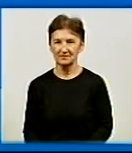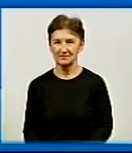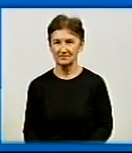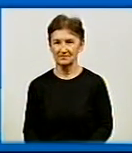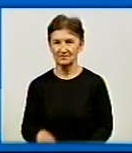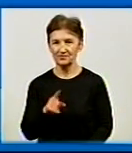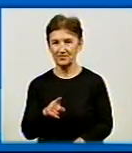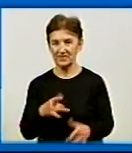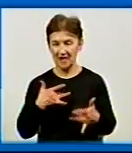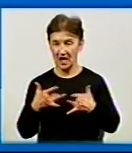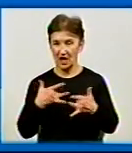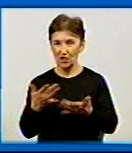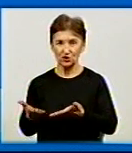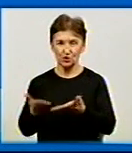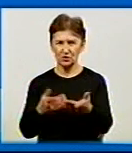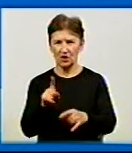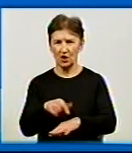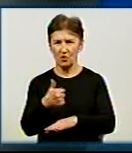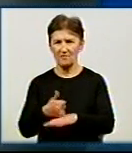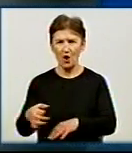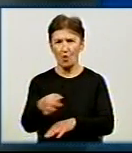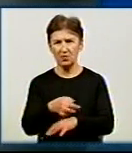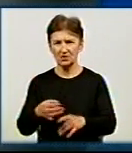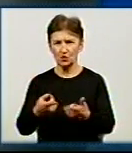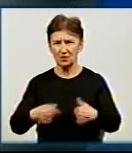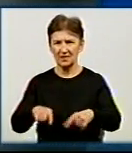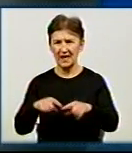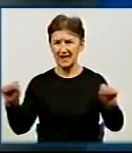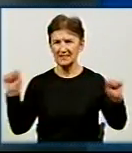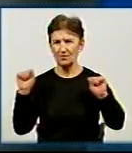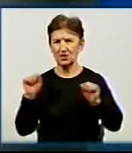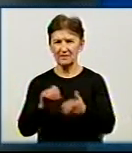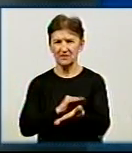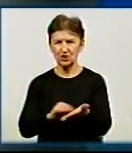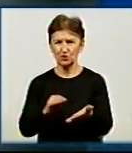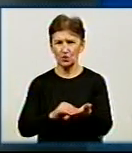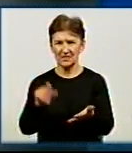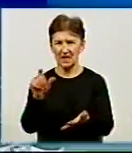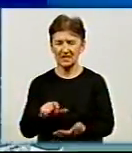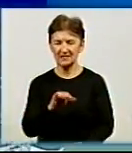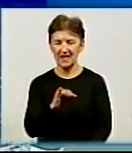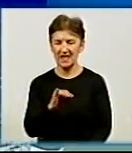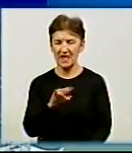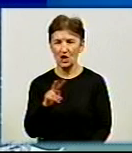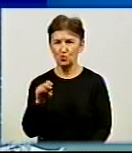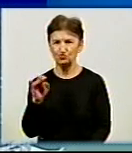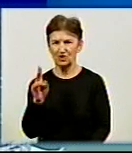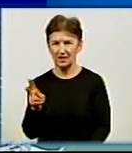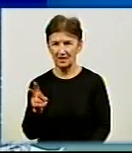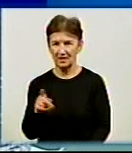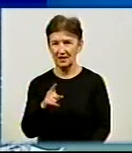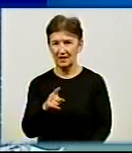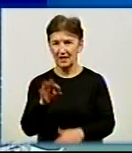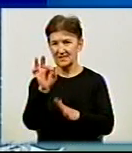У студії тема дня голова обласної організації Асоціації спортивних журналістів України Юрій Людчик. Добрий вечір. Добрий вечір. І